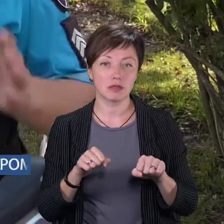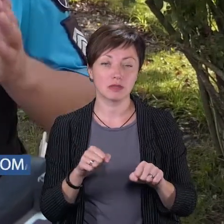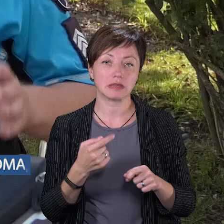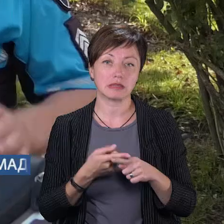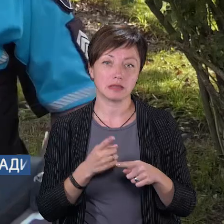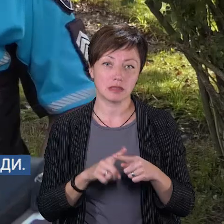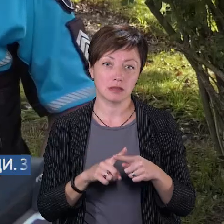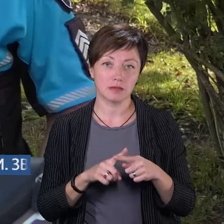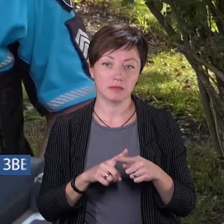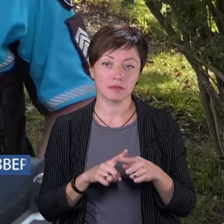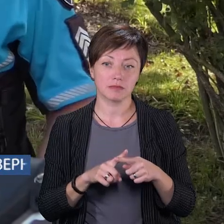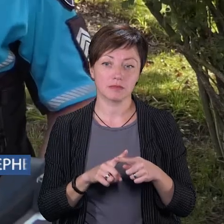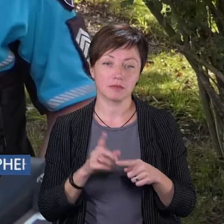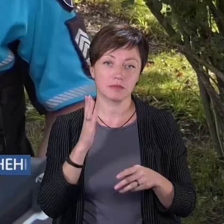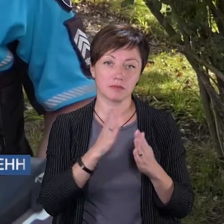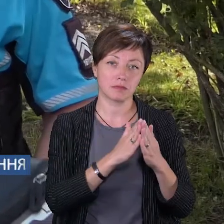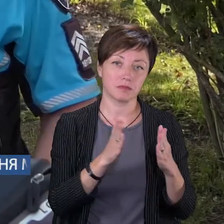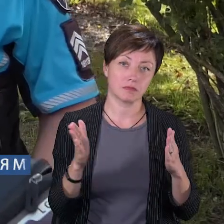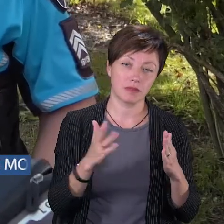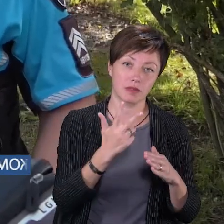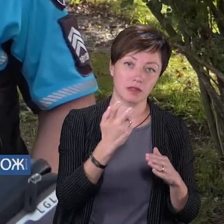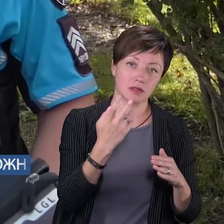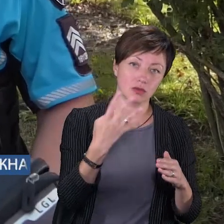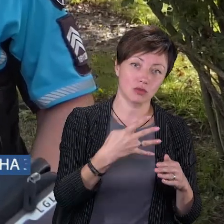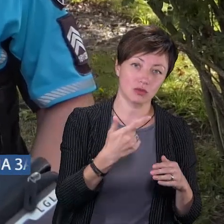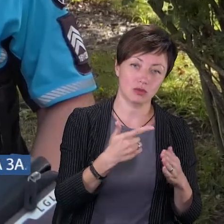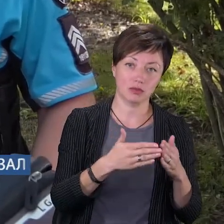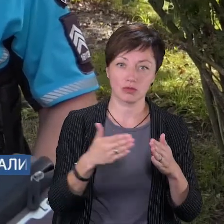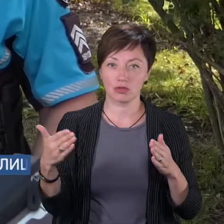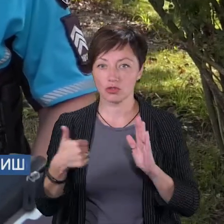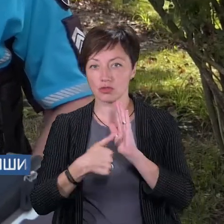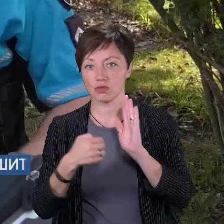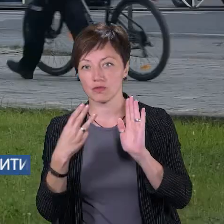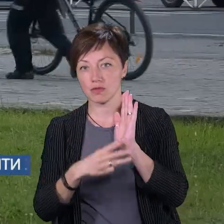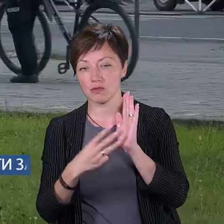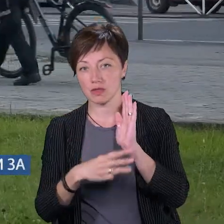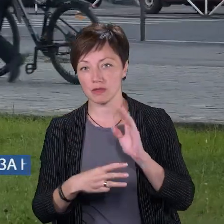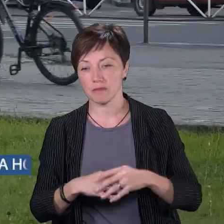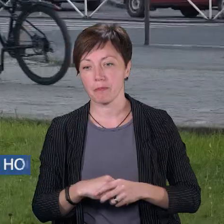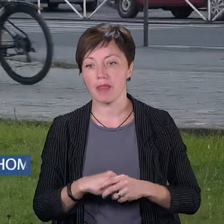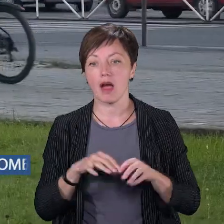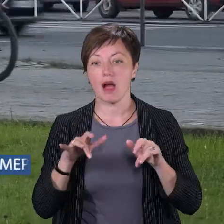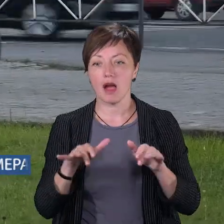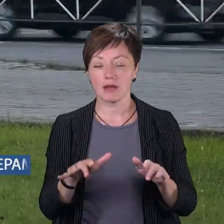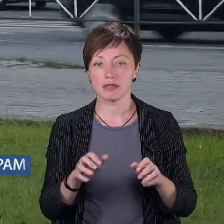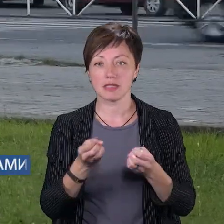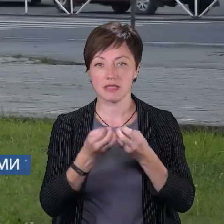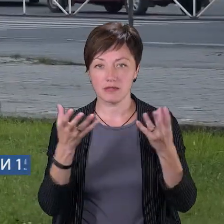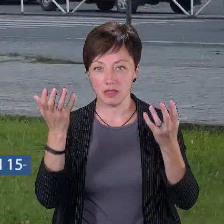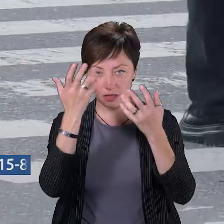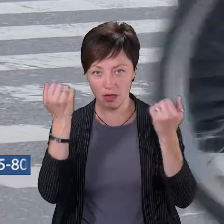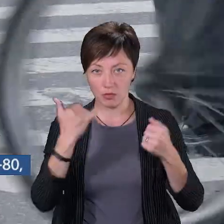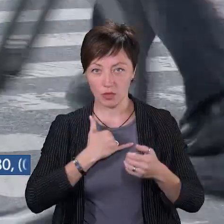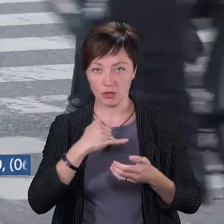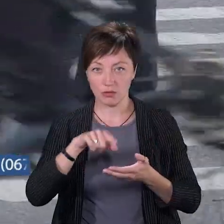варірується від 340 гривень до 680 гривень. Акція «Засвіти темряву» у нашому